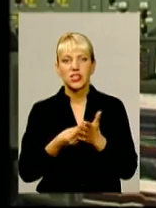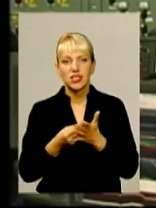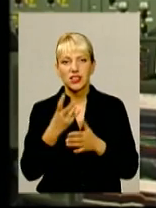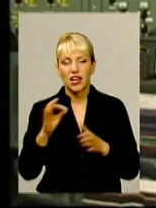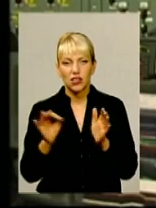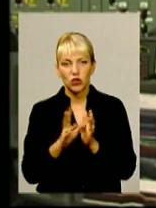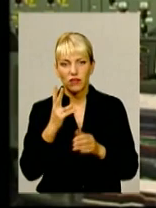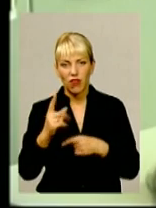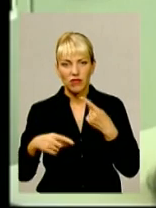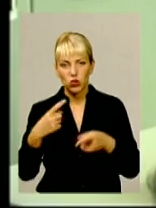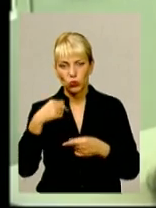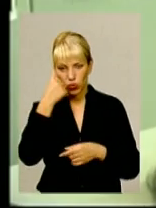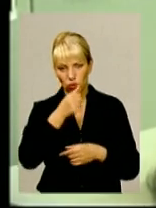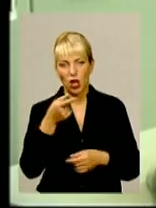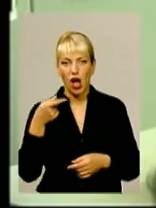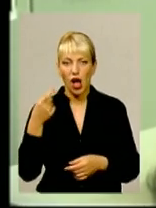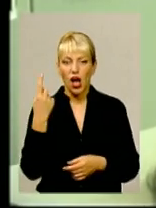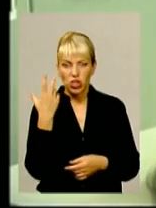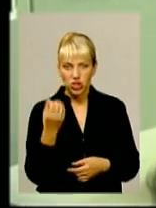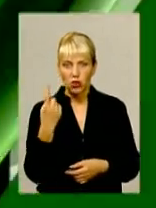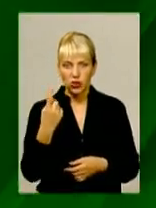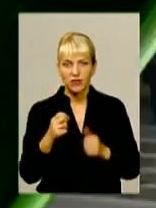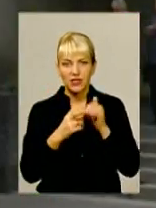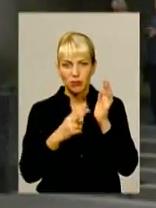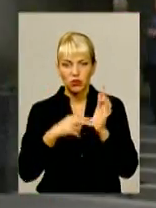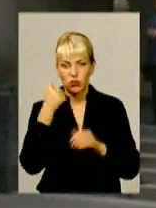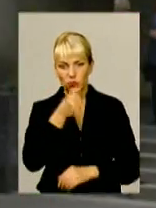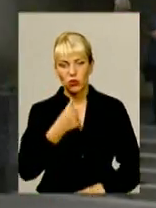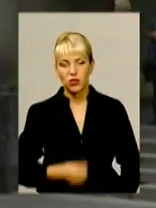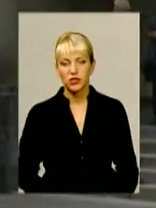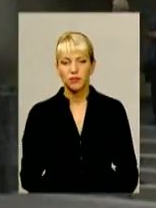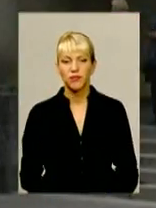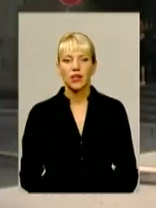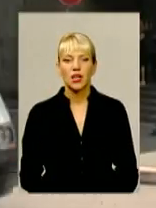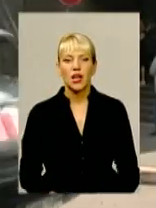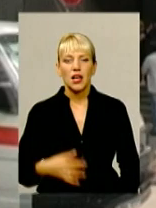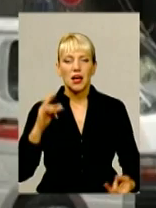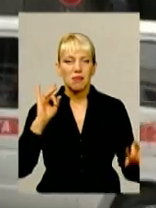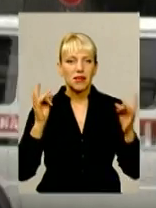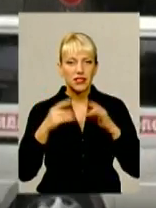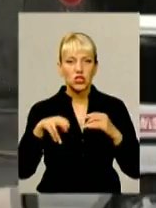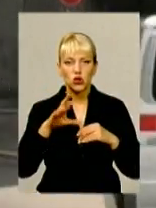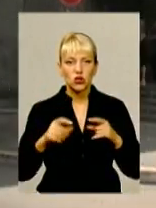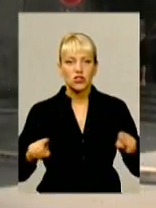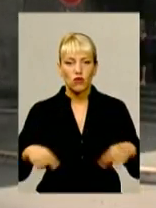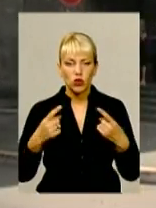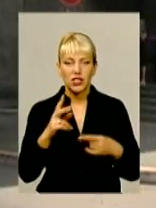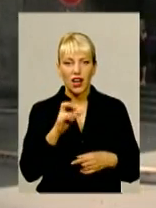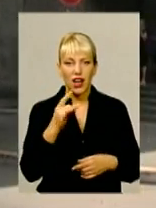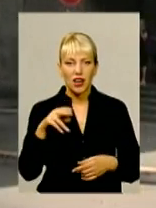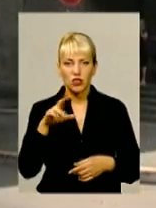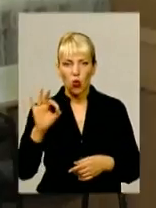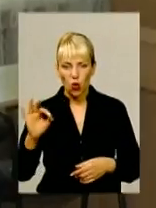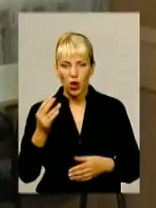наступному році і один у 2017-му. Пристрасті навколо створення в області кардіоцентру вирують.